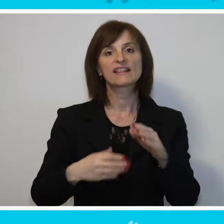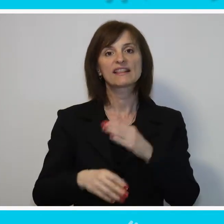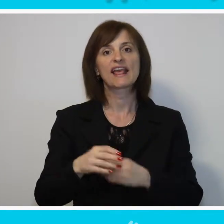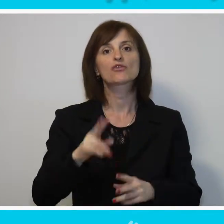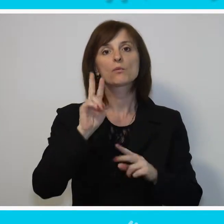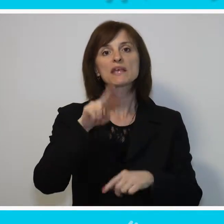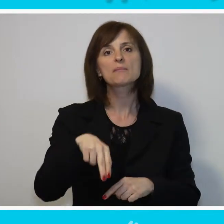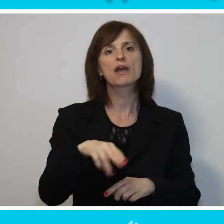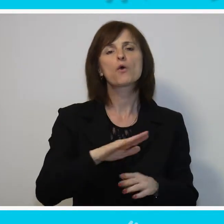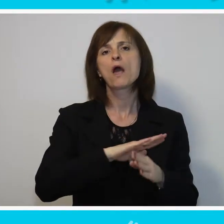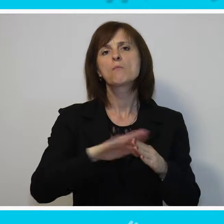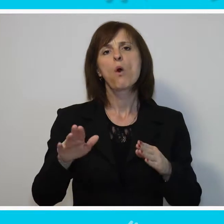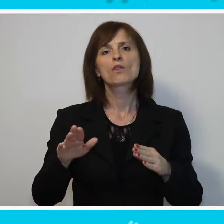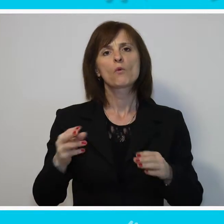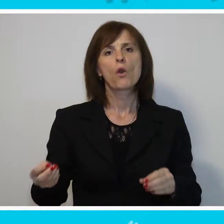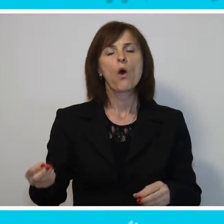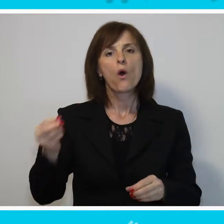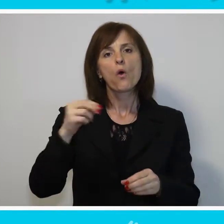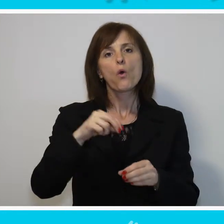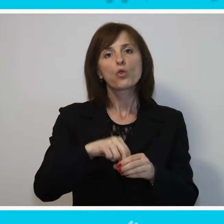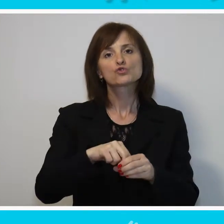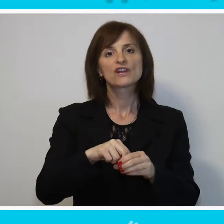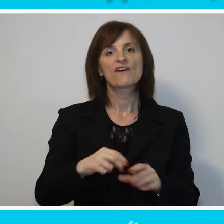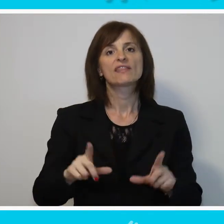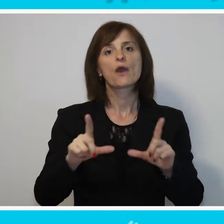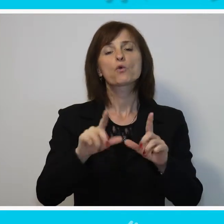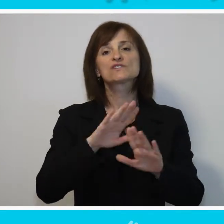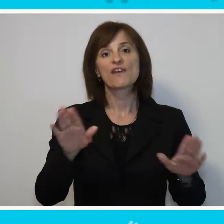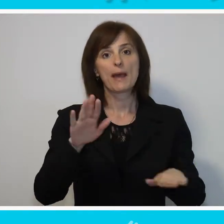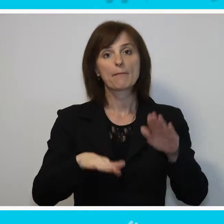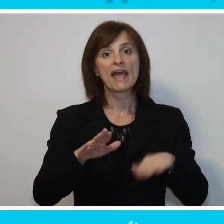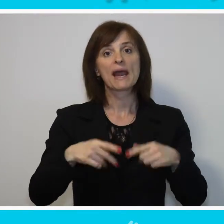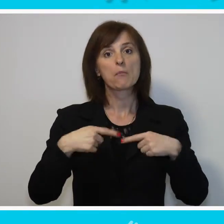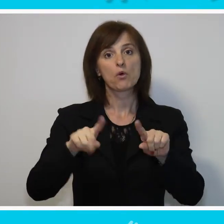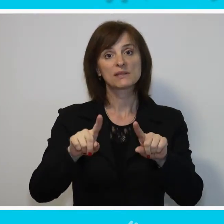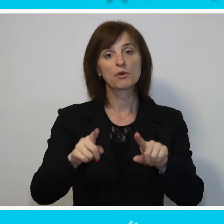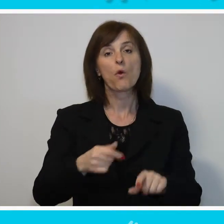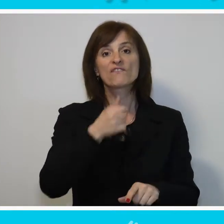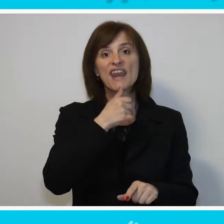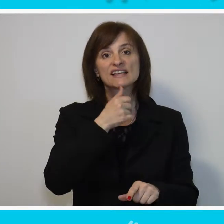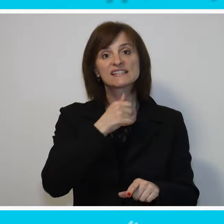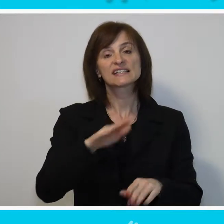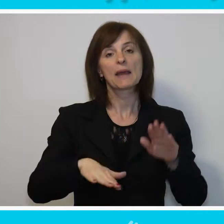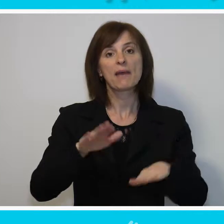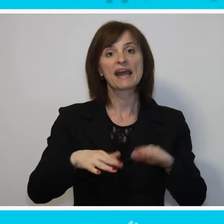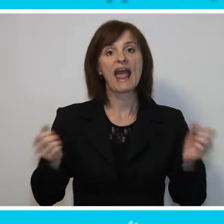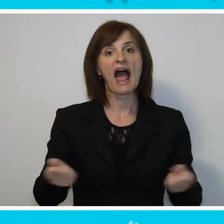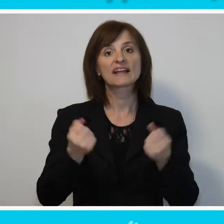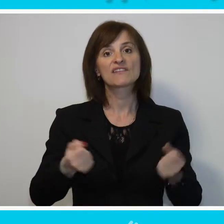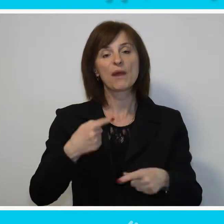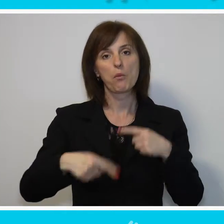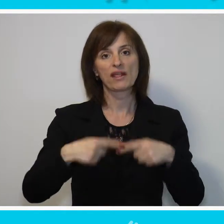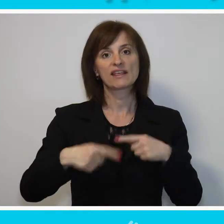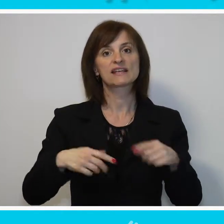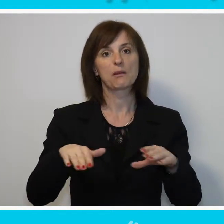imaju apsolutni prioritet za uključivanje u sve mere, a posebno u finansijske mere aktivne politike za